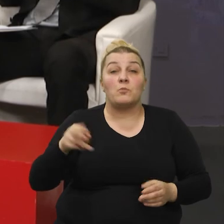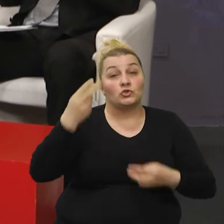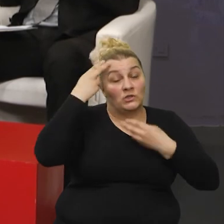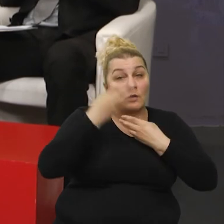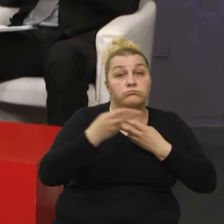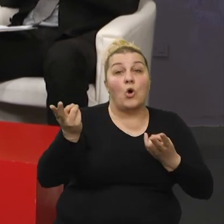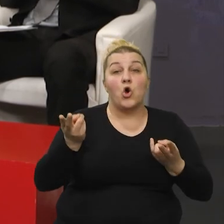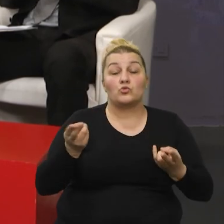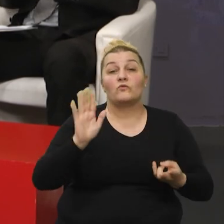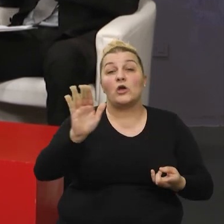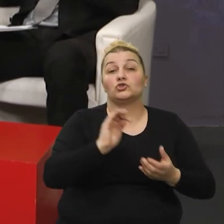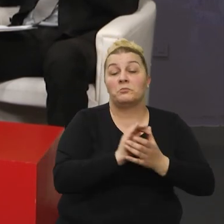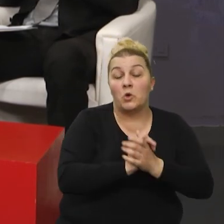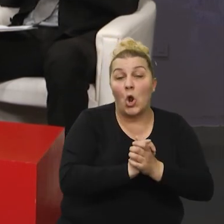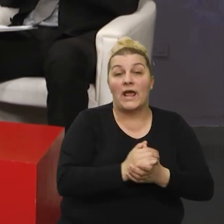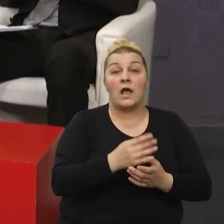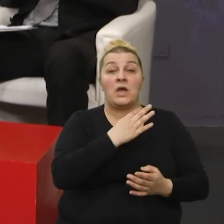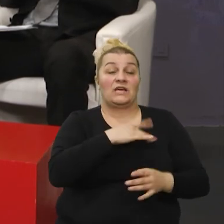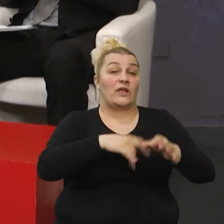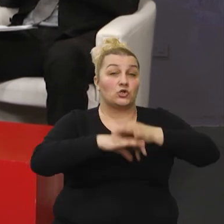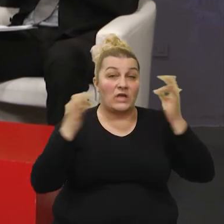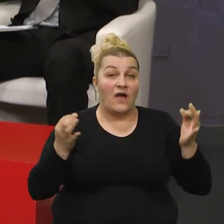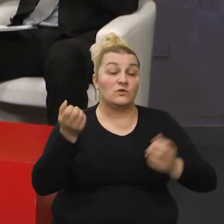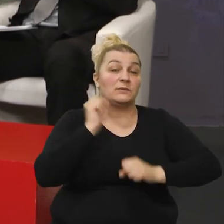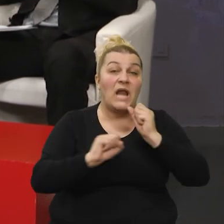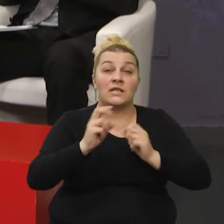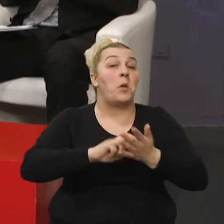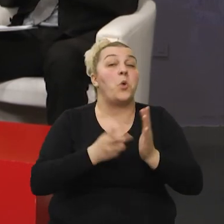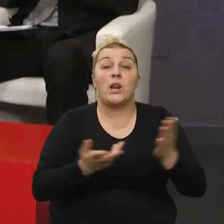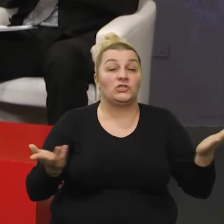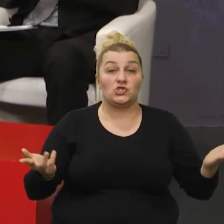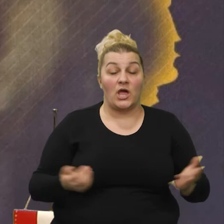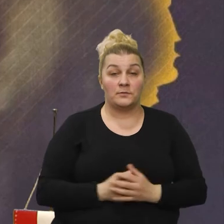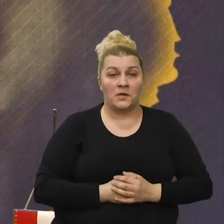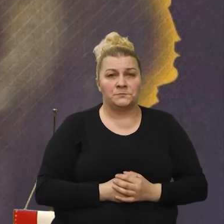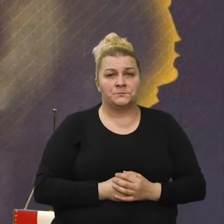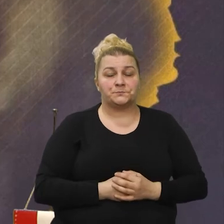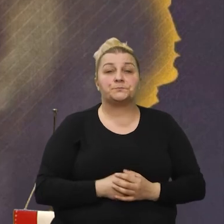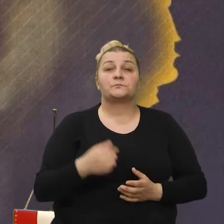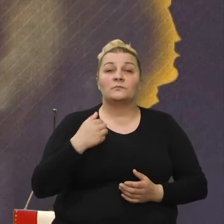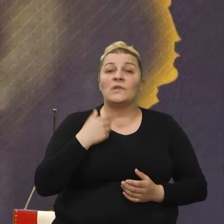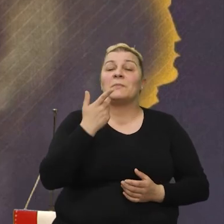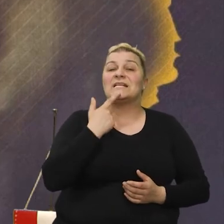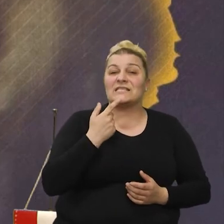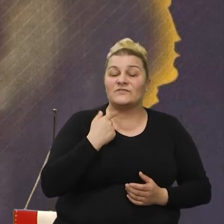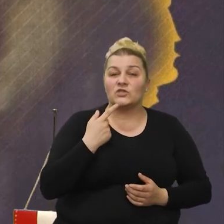postati vašim kolegama, prijateljima Hrvatskoj javnosti, braniteljima, političarima. Meni se sviđalo